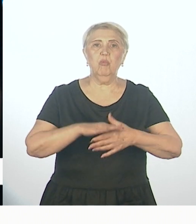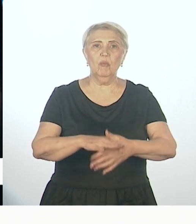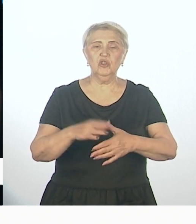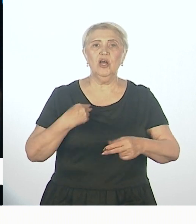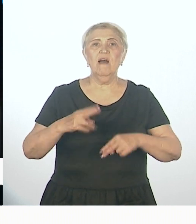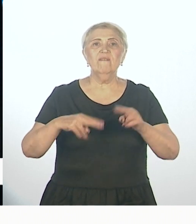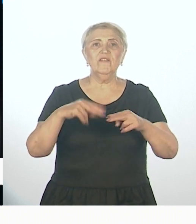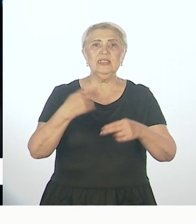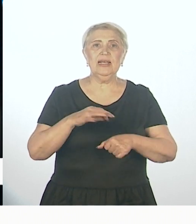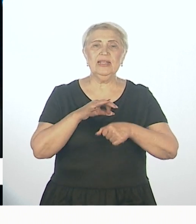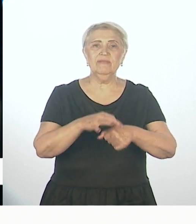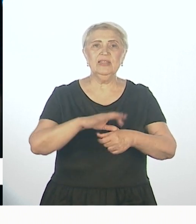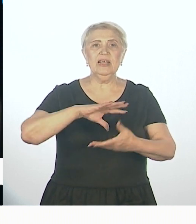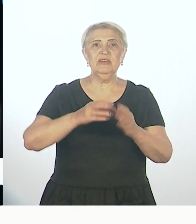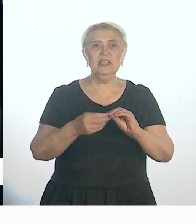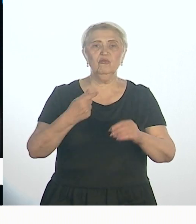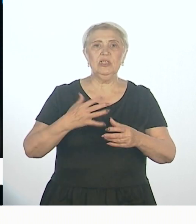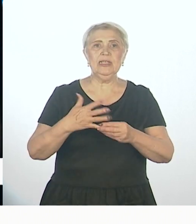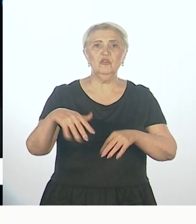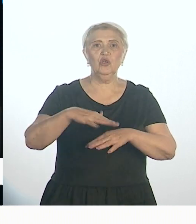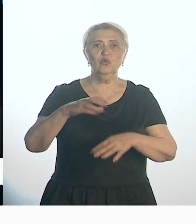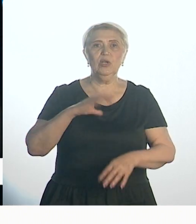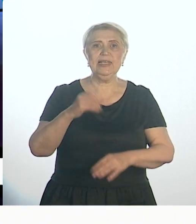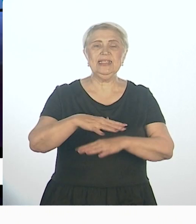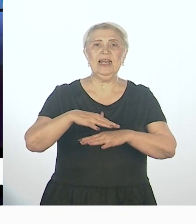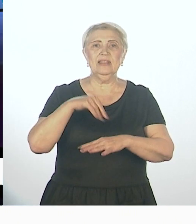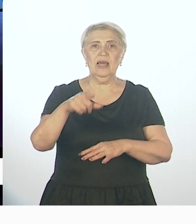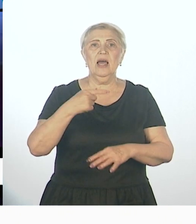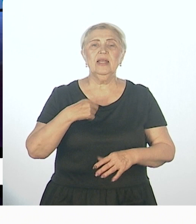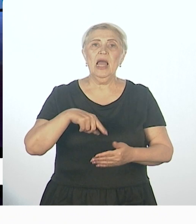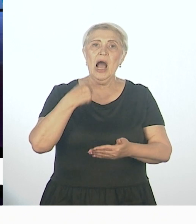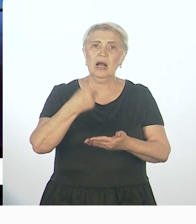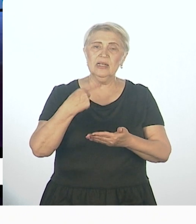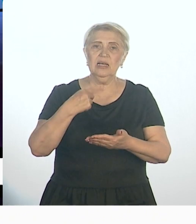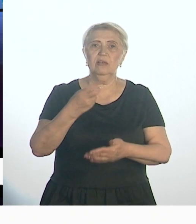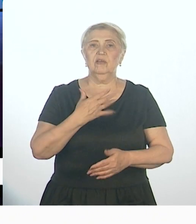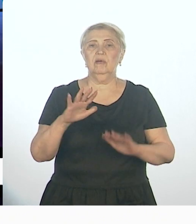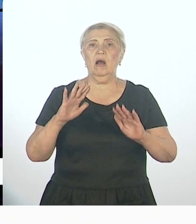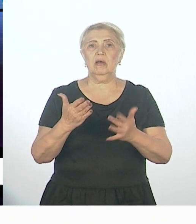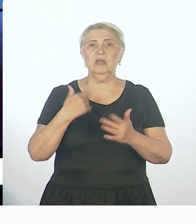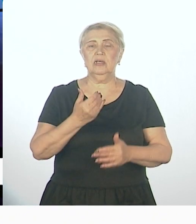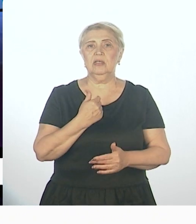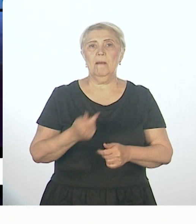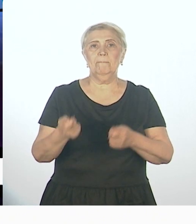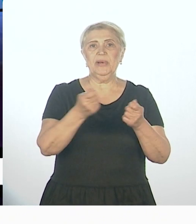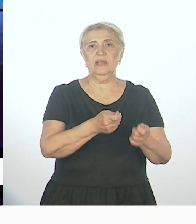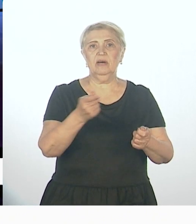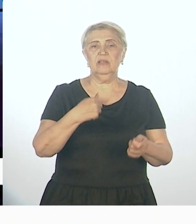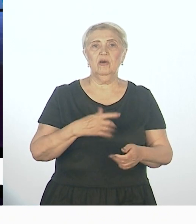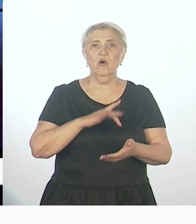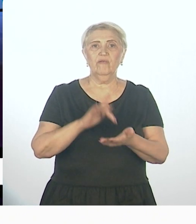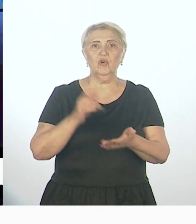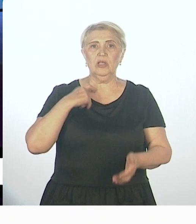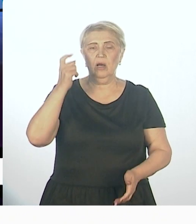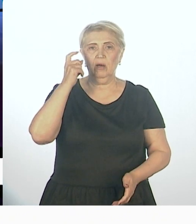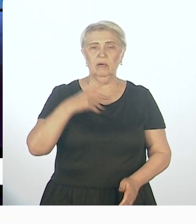на всей территории страны. Конечно, они отозвались приехать в Хабаровск. Чтобы вас смотреть. Конечно, потому что Хабаровск, это, на